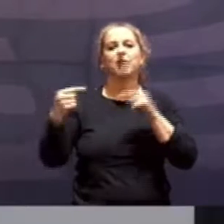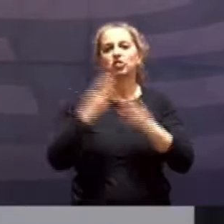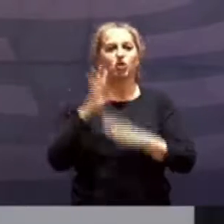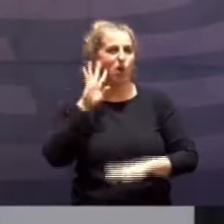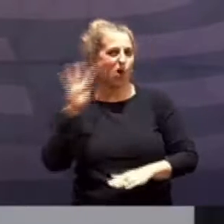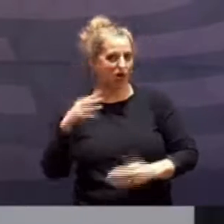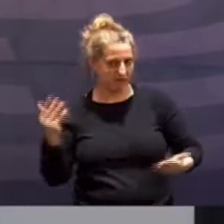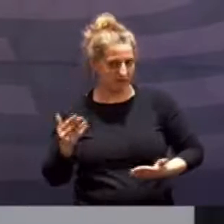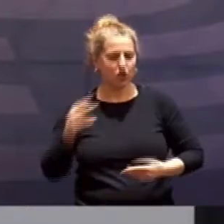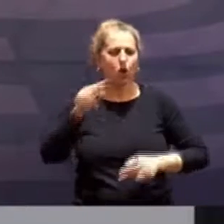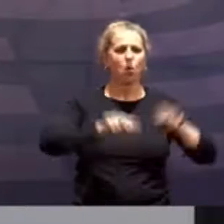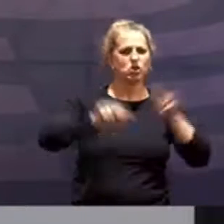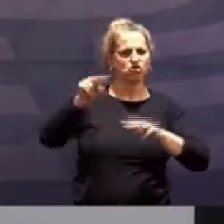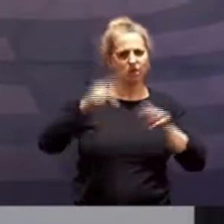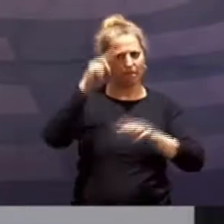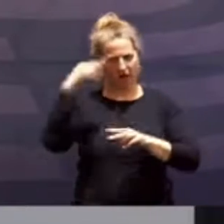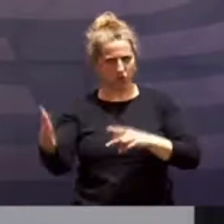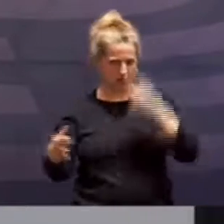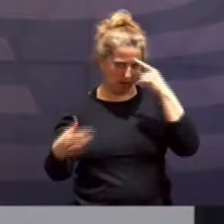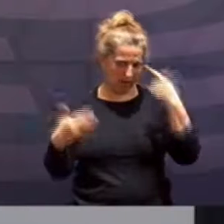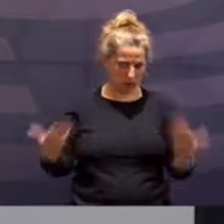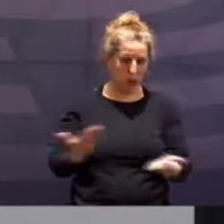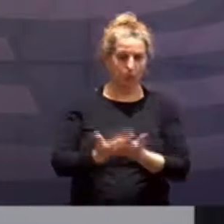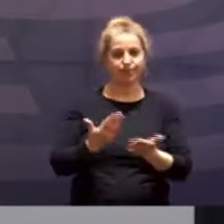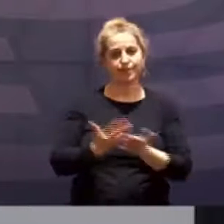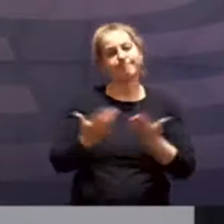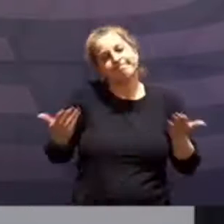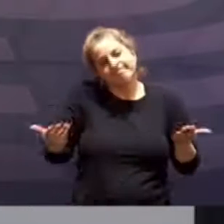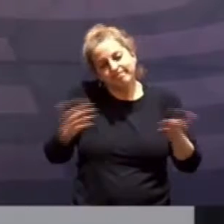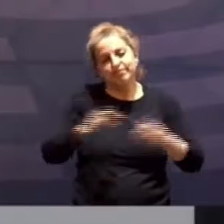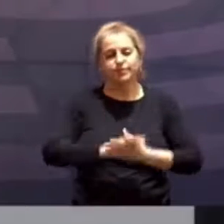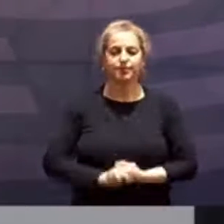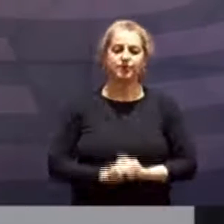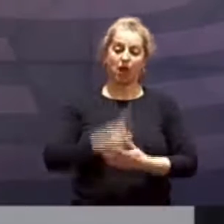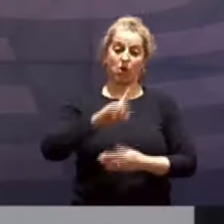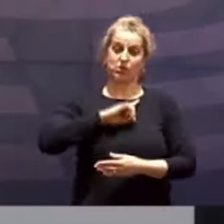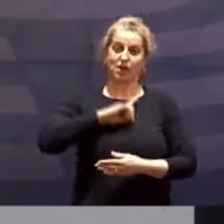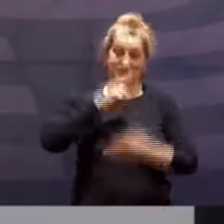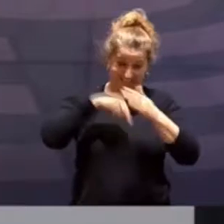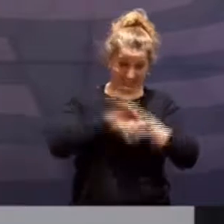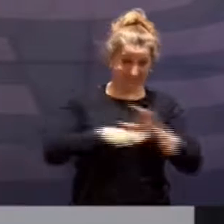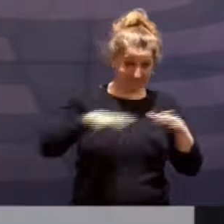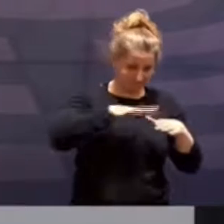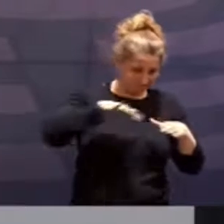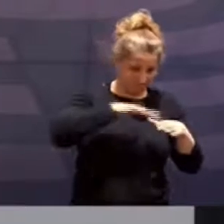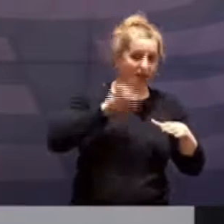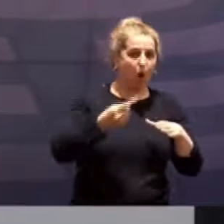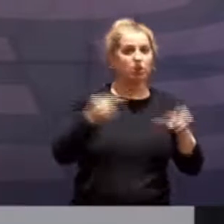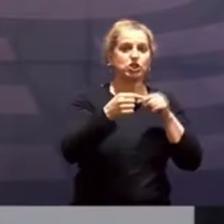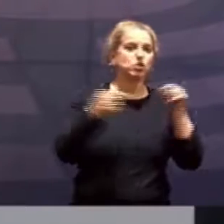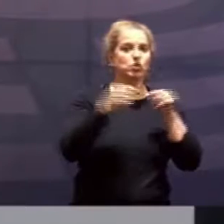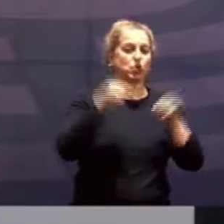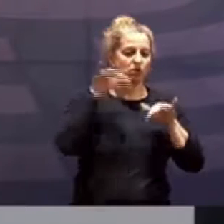stößt ja auf durchaus unterschiedliches Resümee oder Feedback und auch bei uns intern haben wir recht kontroverse